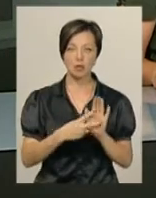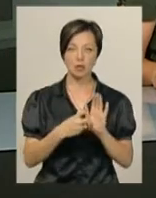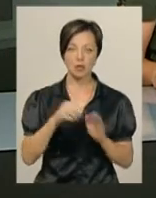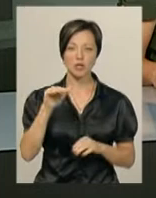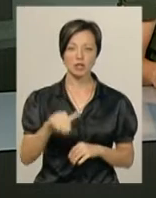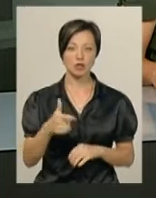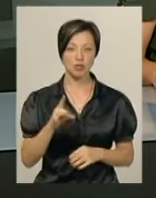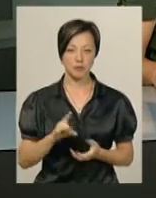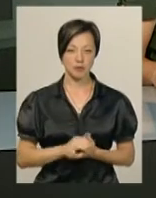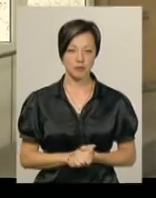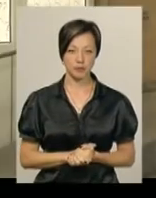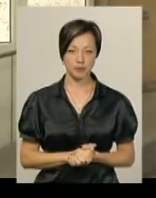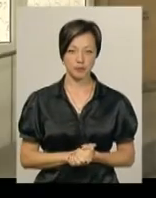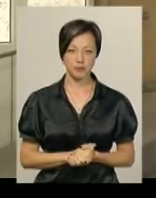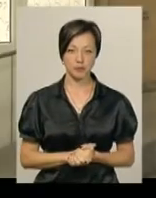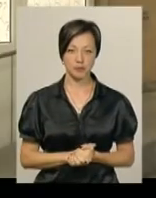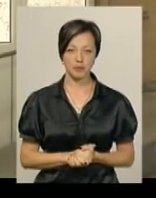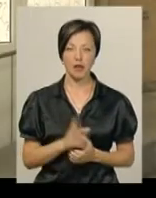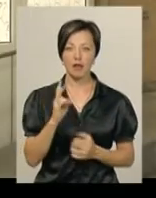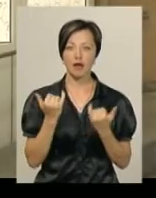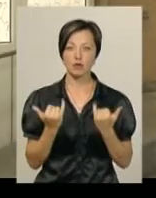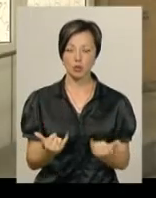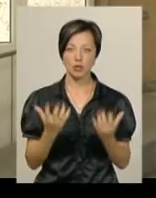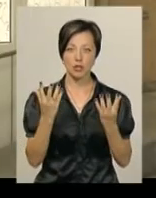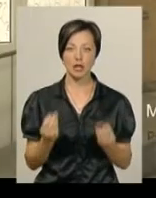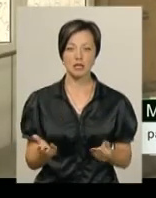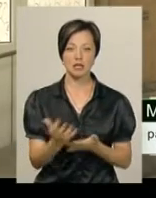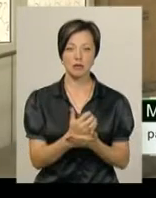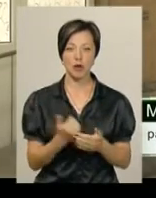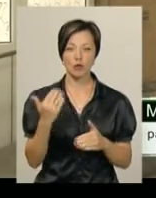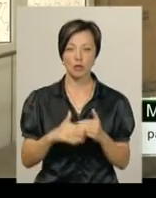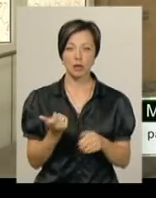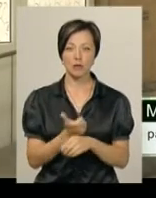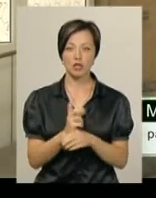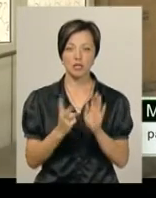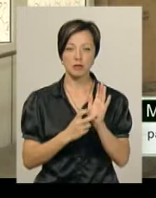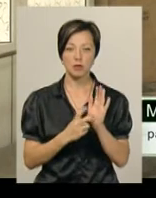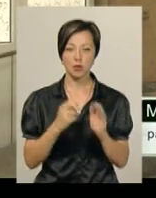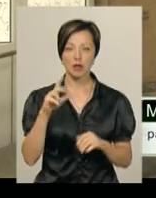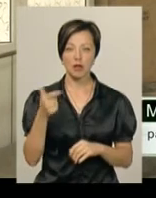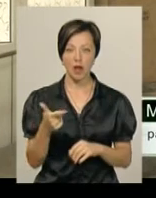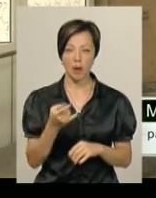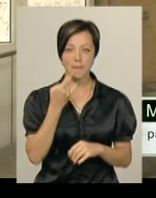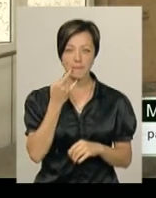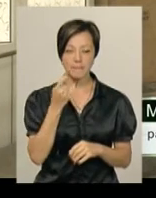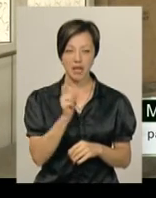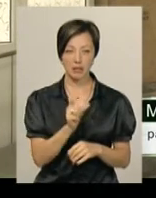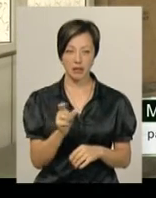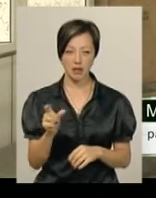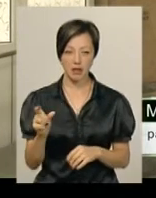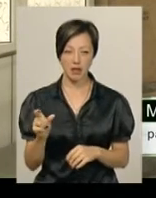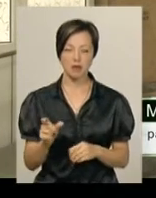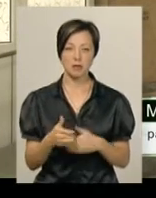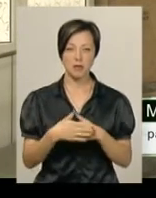тисяч гривень. «На сьогодні ми зібрали вже більше 700 кілограмів батарейок. Ми зібрали